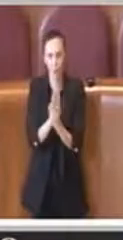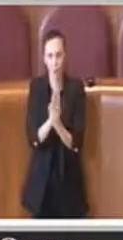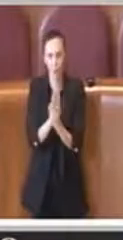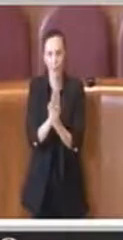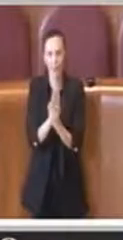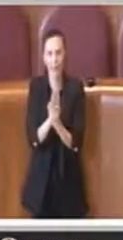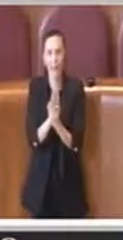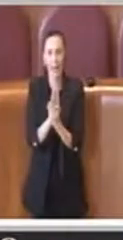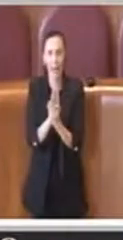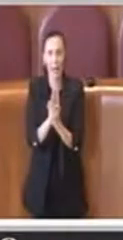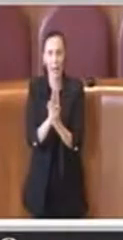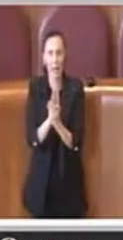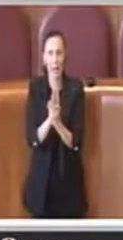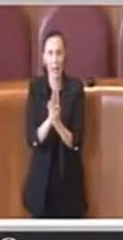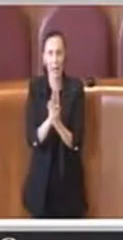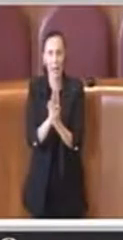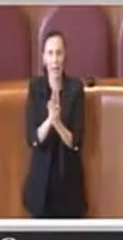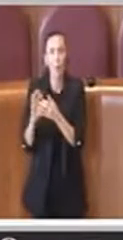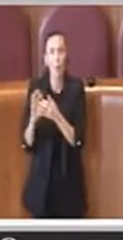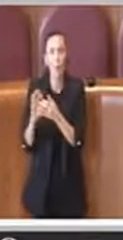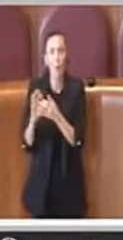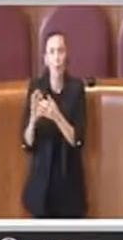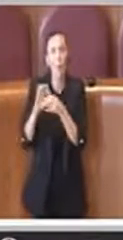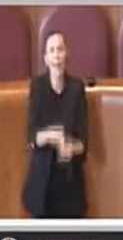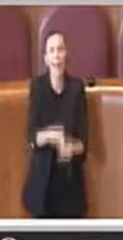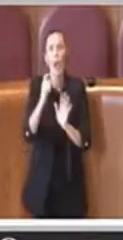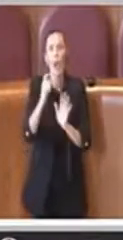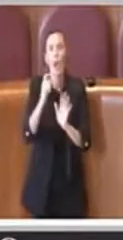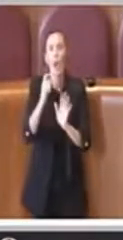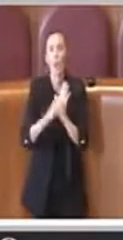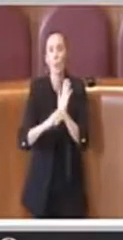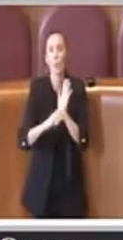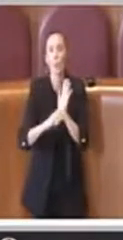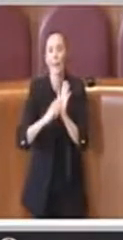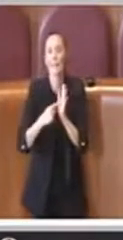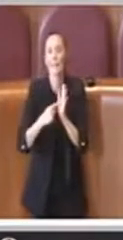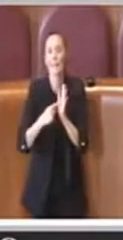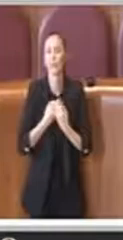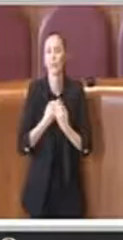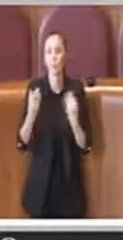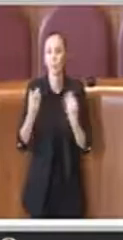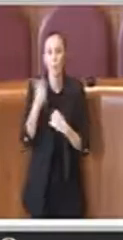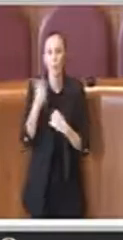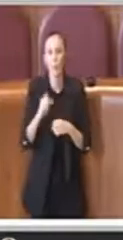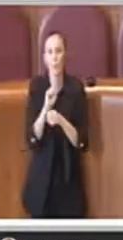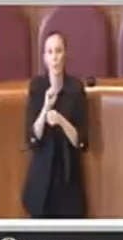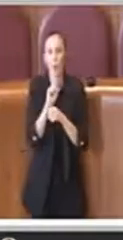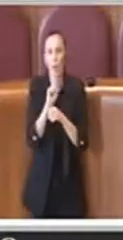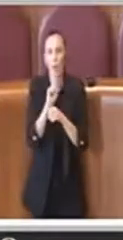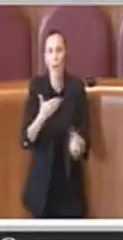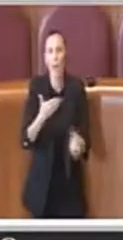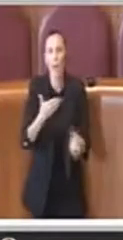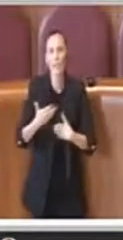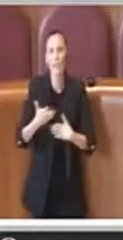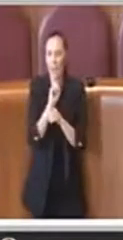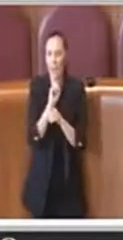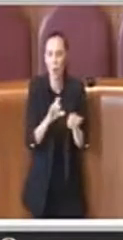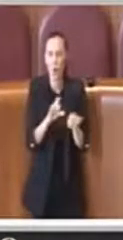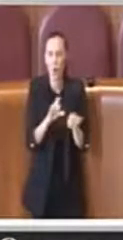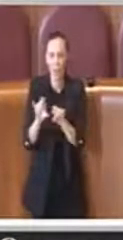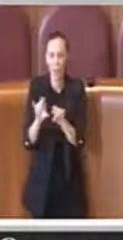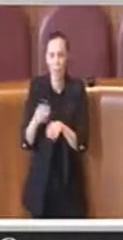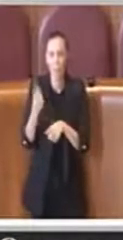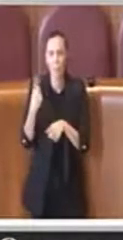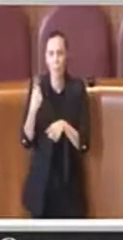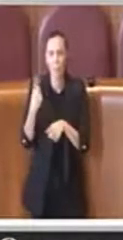normativi giusti dico oggi più che mai in quanto l'emergenza Covid ce lo impone a tutela degli